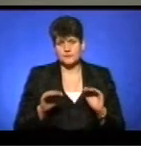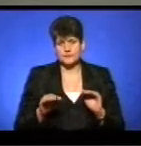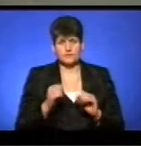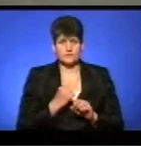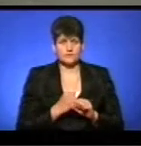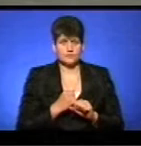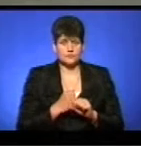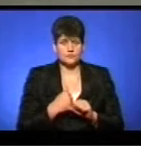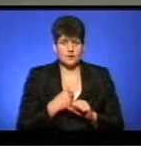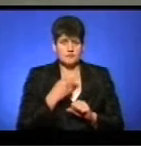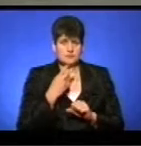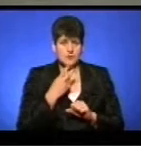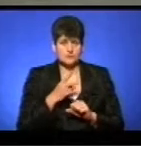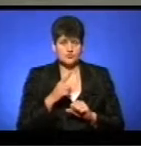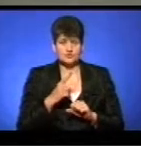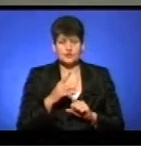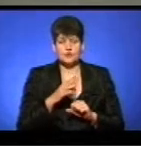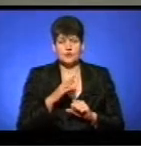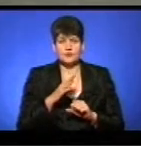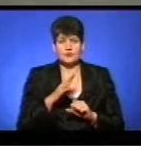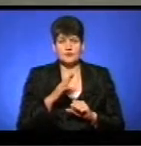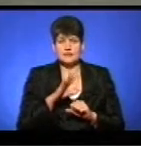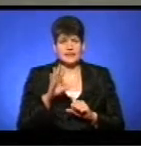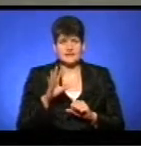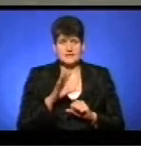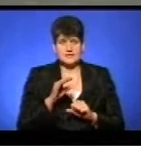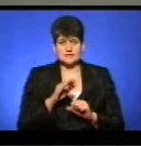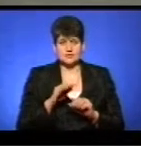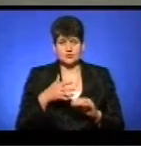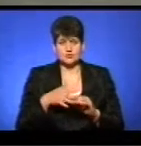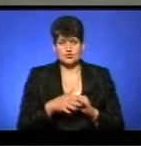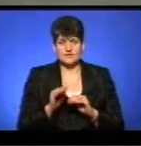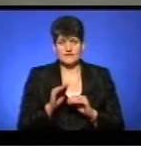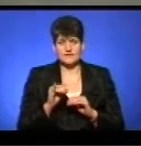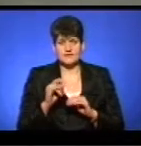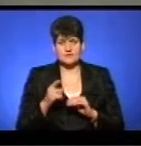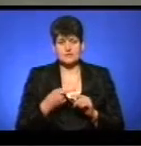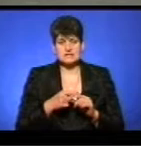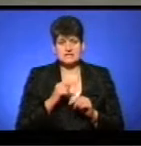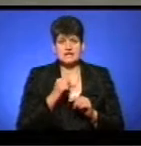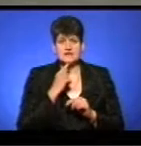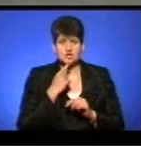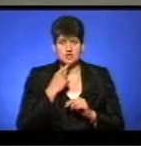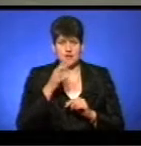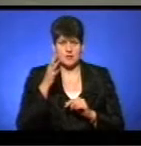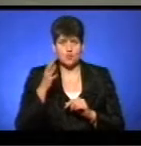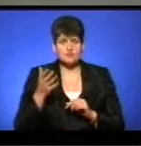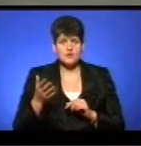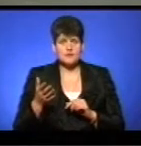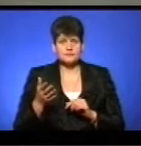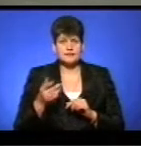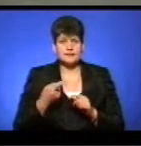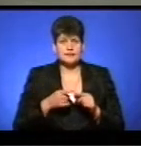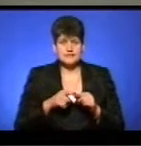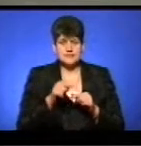тому що я бачу, що не всі учні розуміють фізику, тому що це є важка наука. І ці